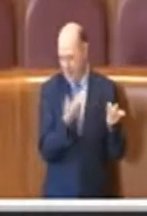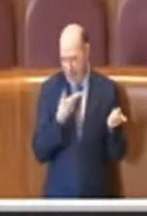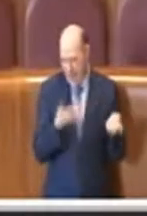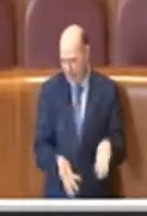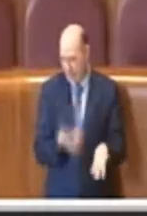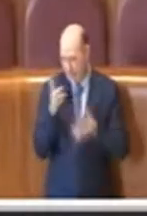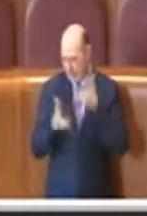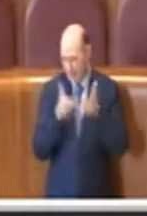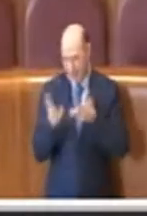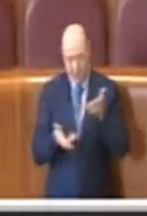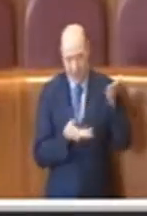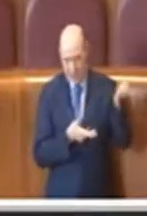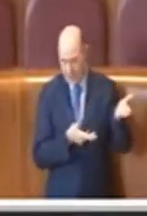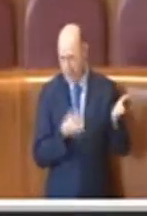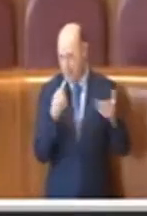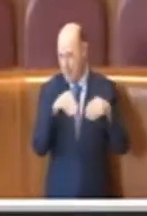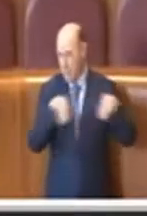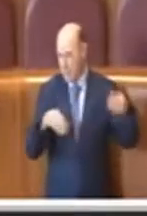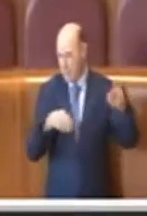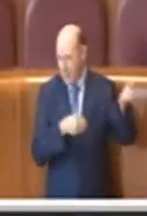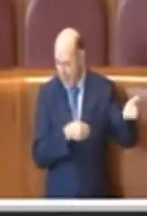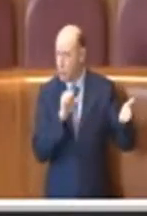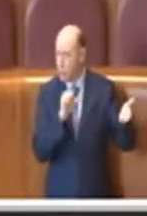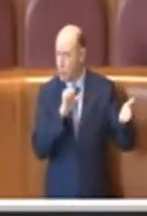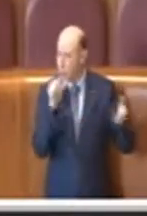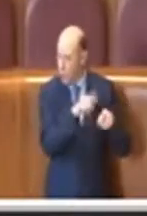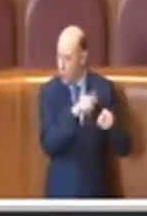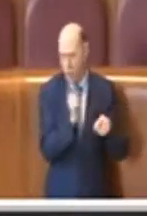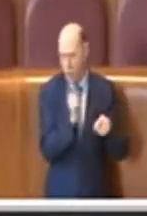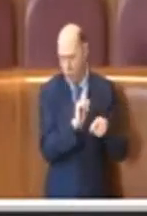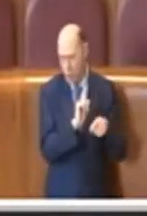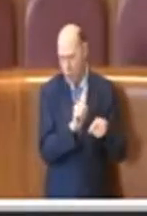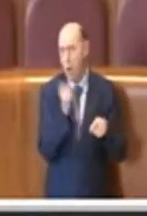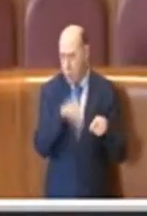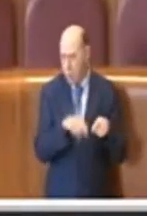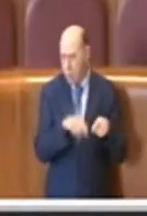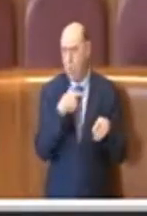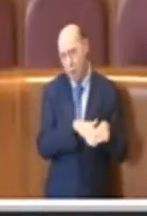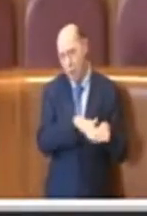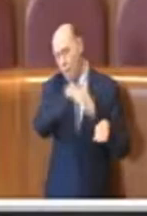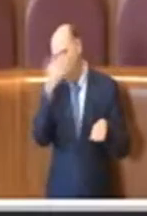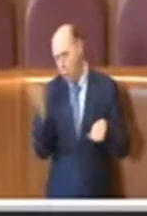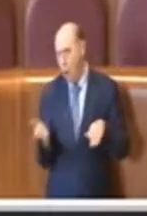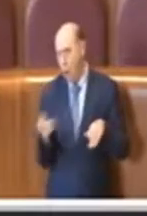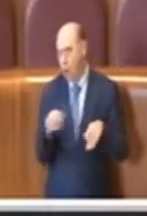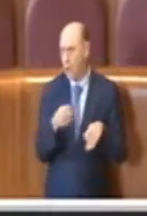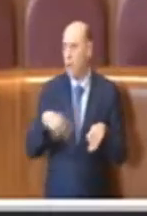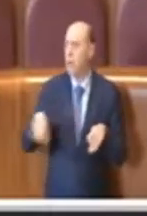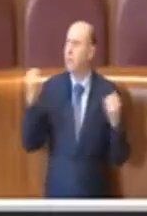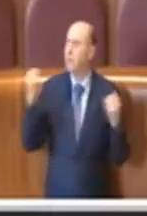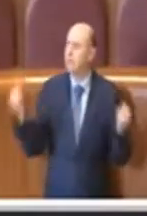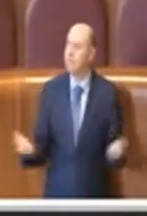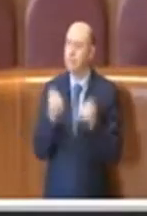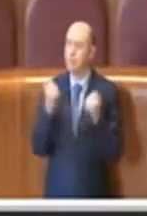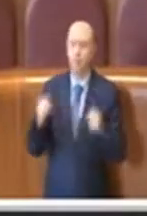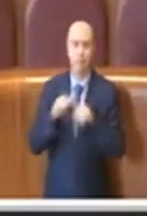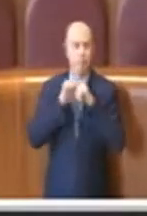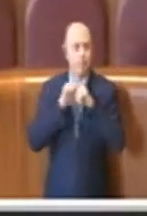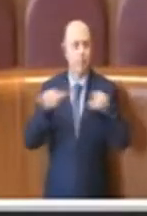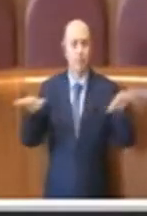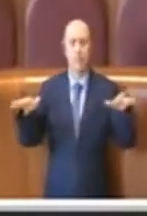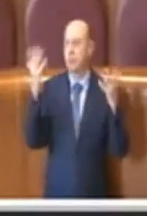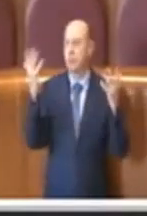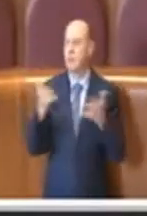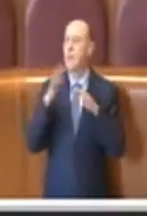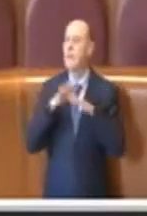parlando oggi, in attesa che venga realizzato il Museo della Shoah, ma anche all'interno di